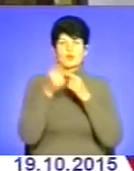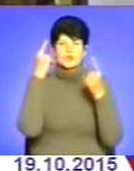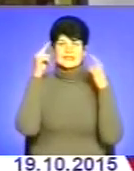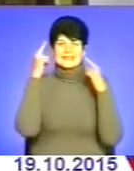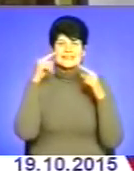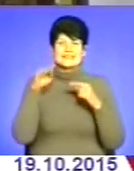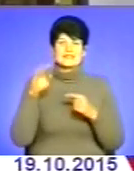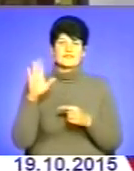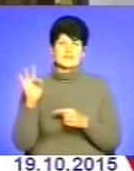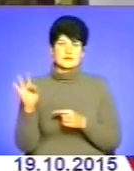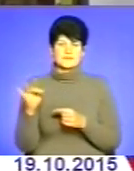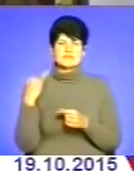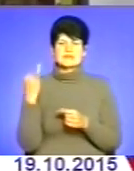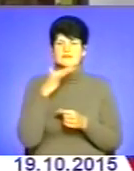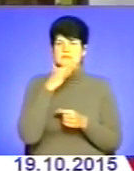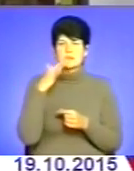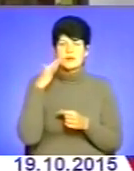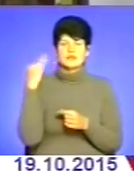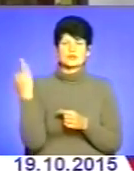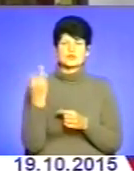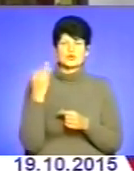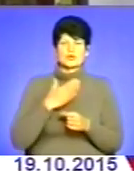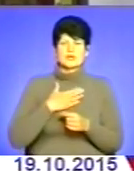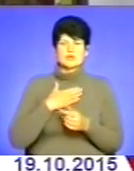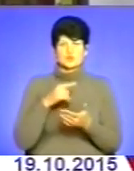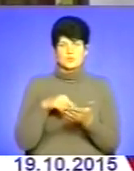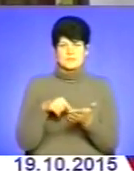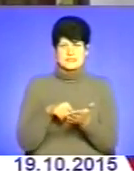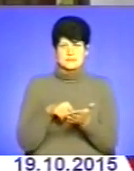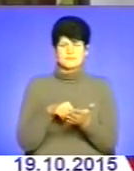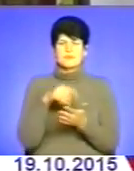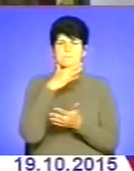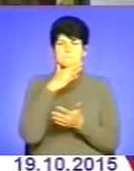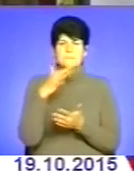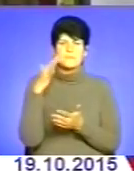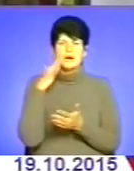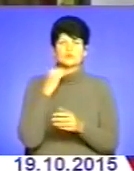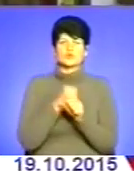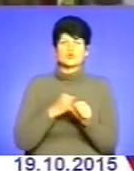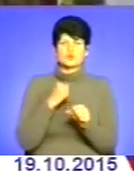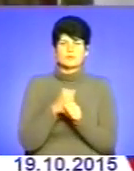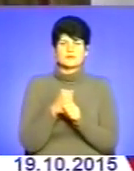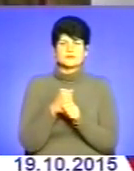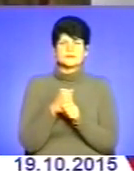цікавив вся історію нашого міста Він багато зробив для